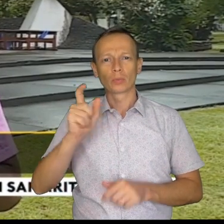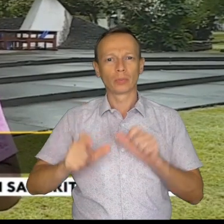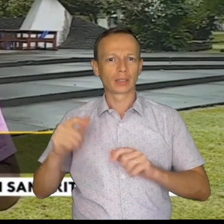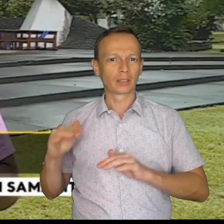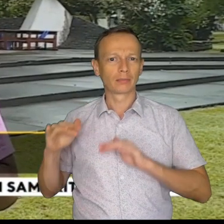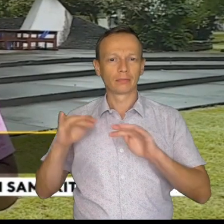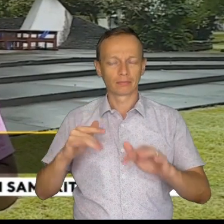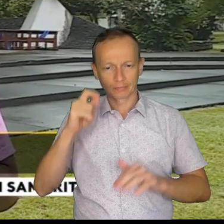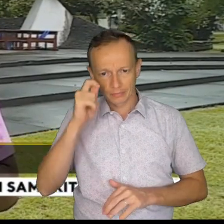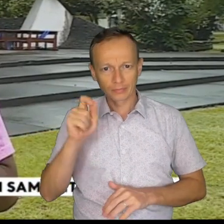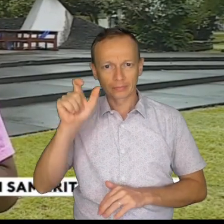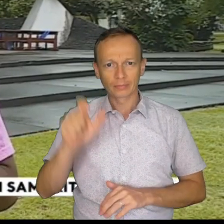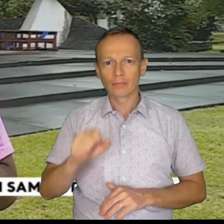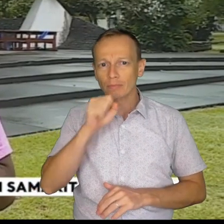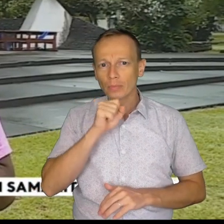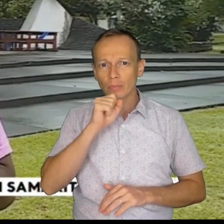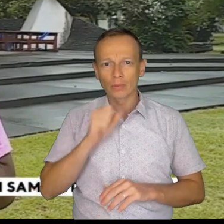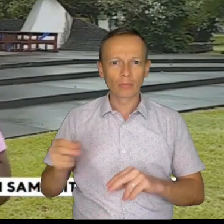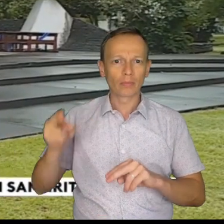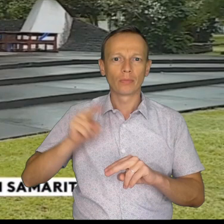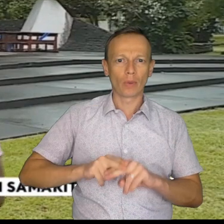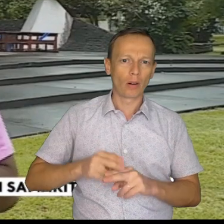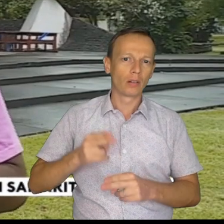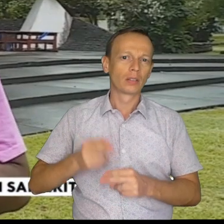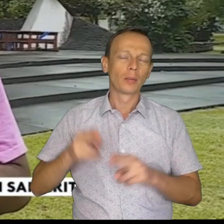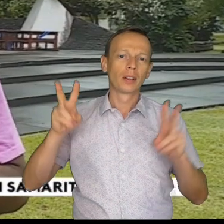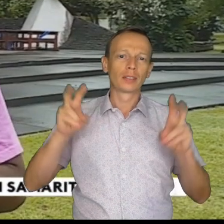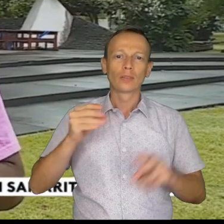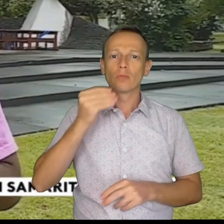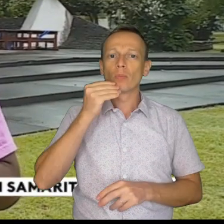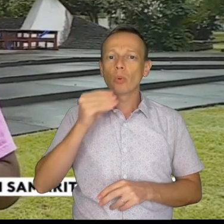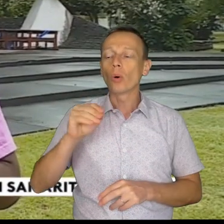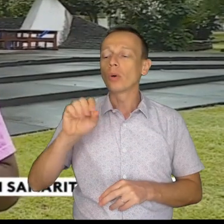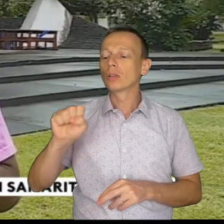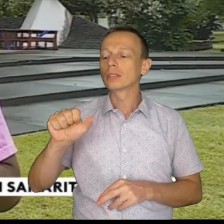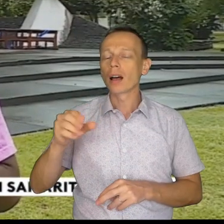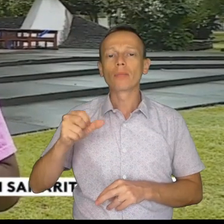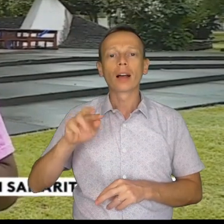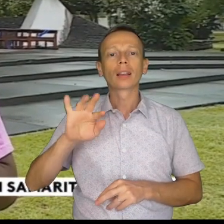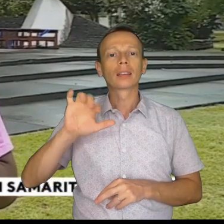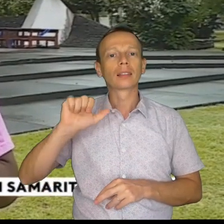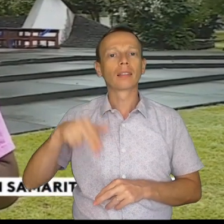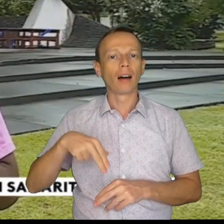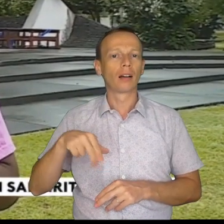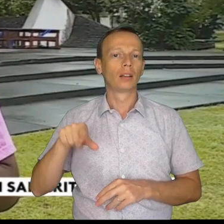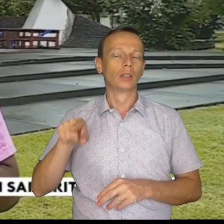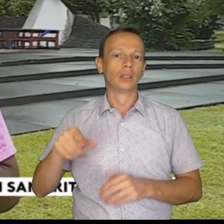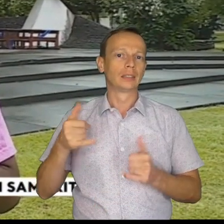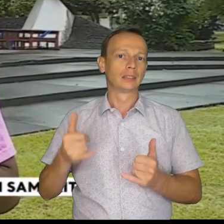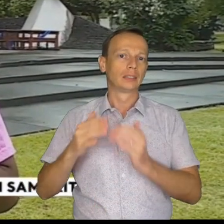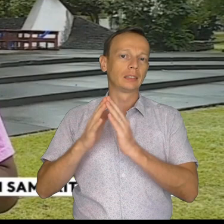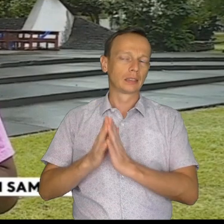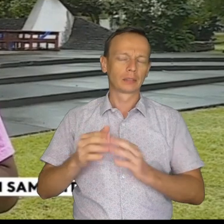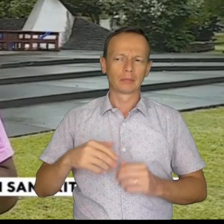Pepe Teihoudi, le Bon Samaritain, comme on l'aime à l'appeler, donc ici à Mariano Teihoudi. Ce que l'on peut